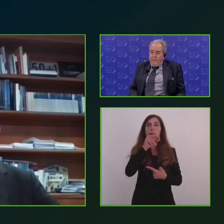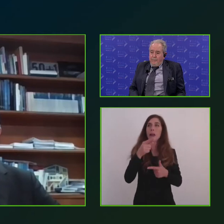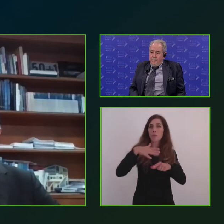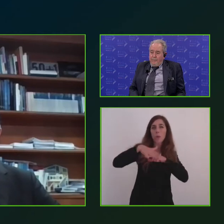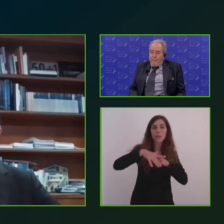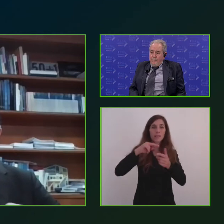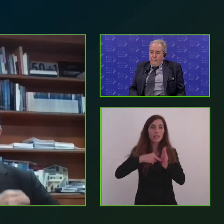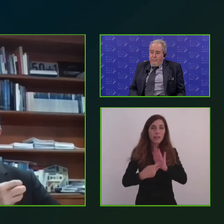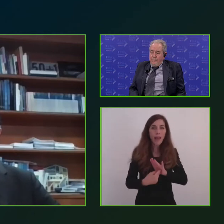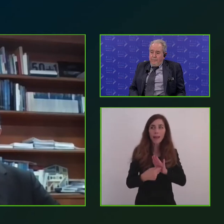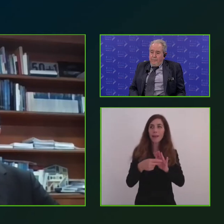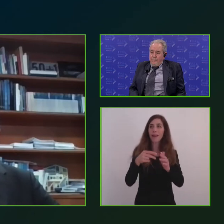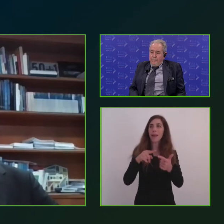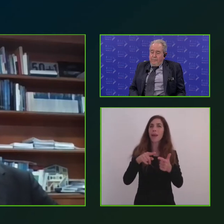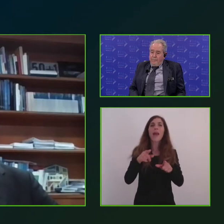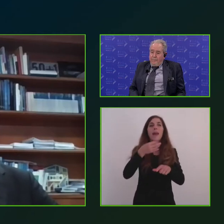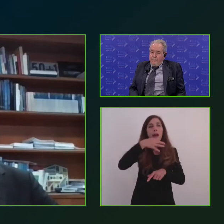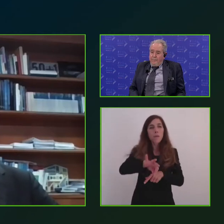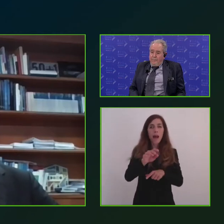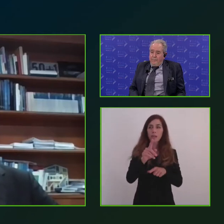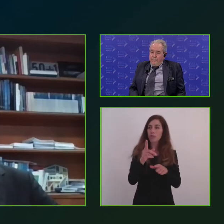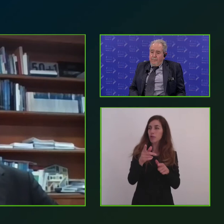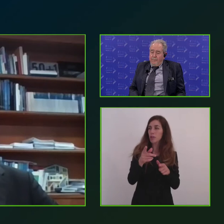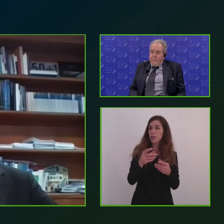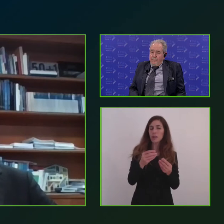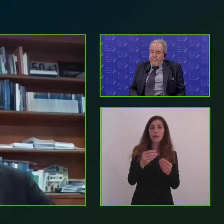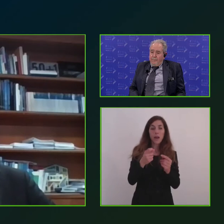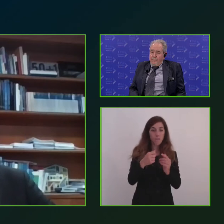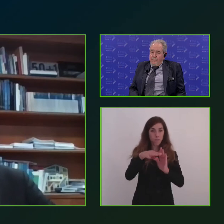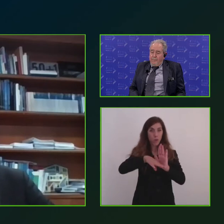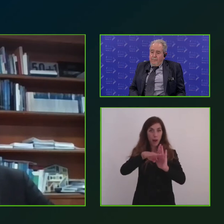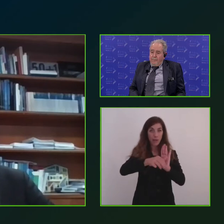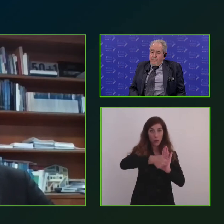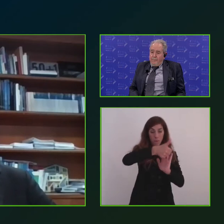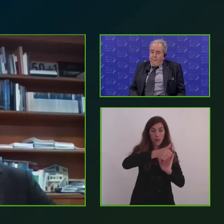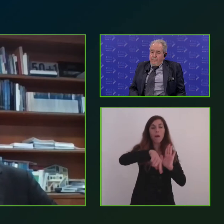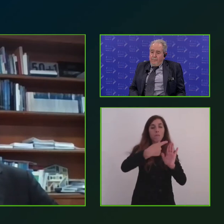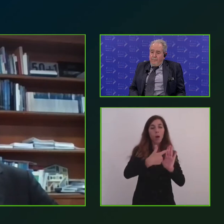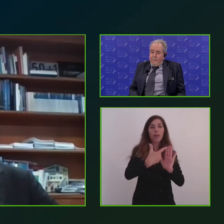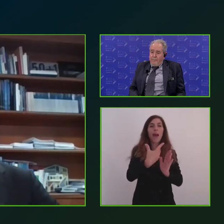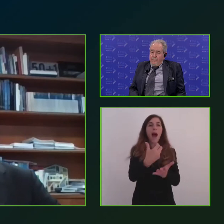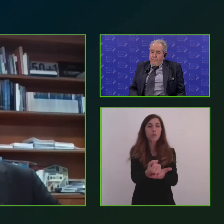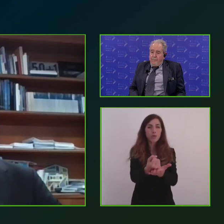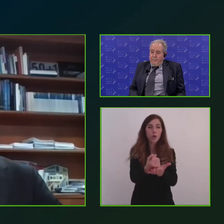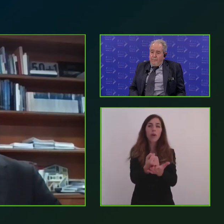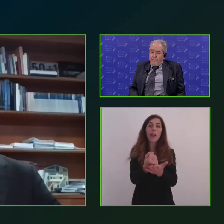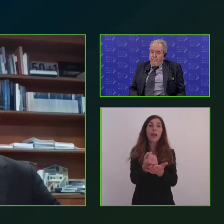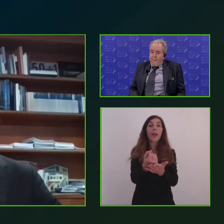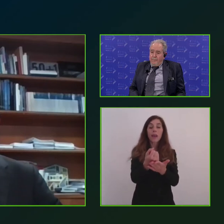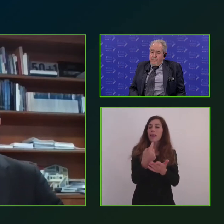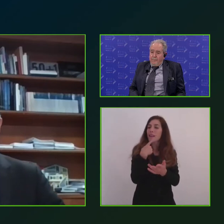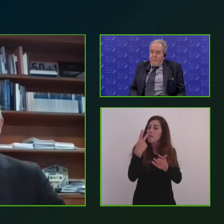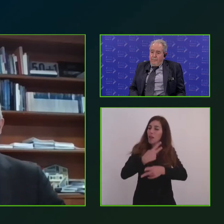competenze capaci di trasferire dentro alla programmazione prima e all'attuazione, poi il fabbisogno